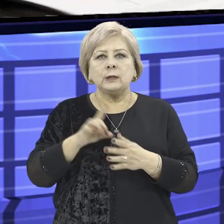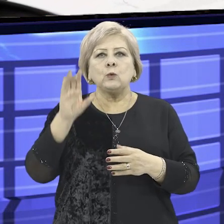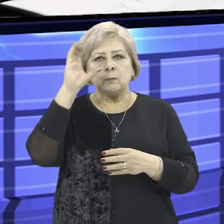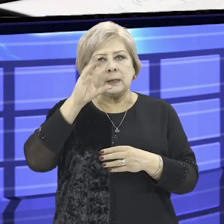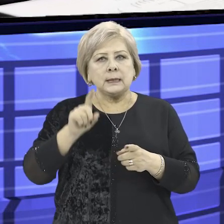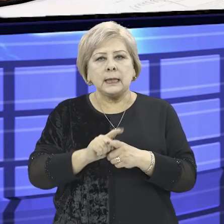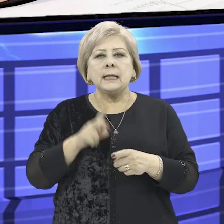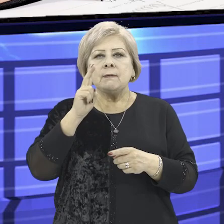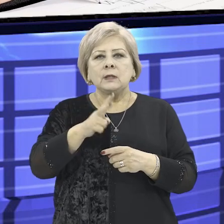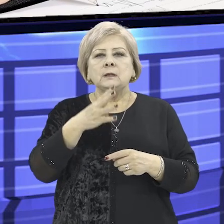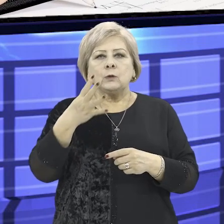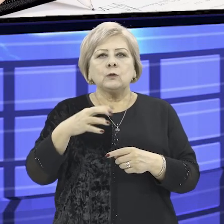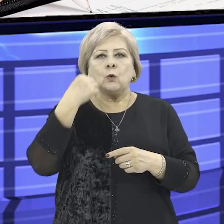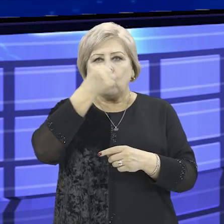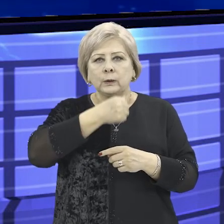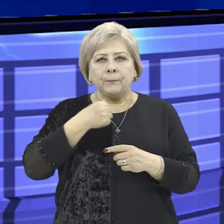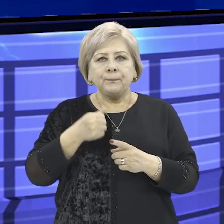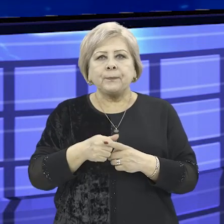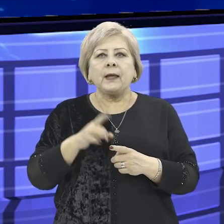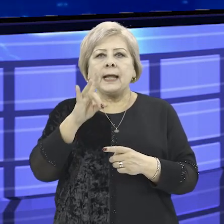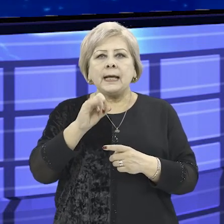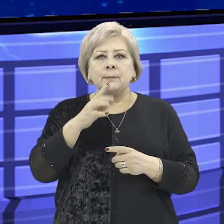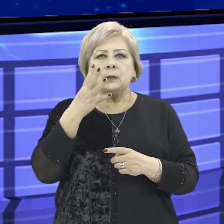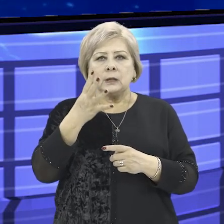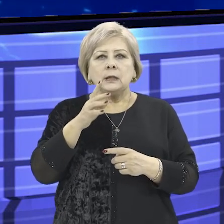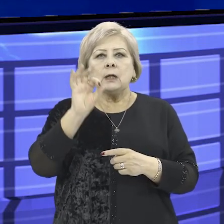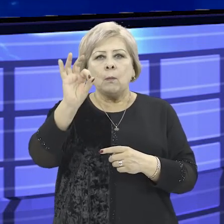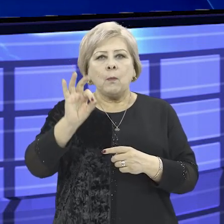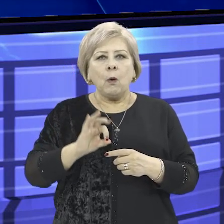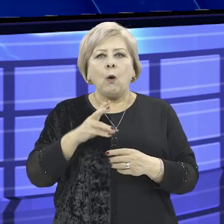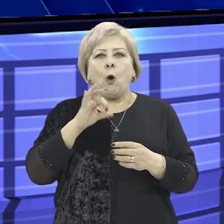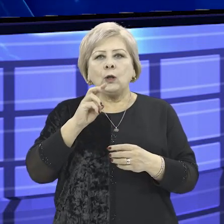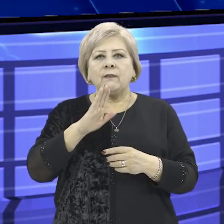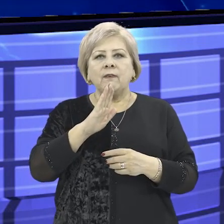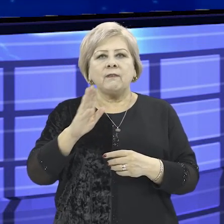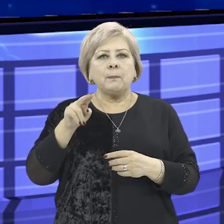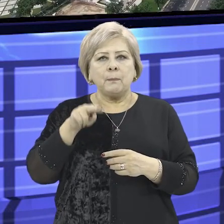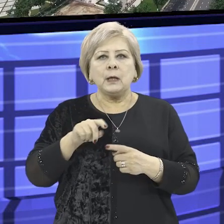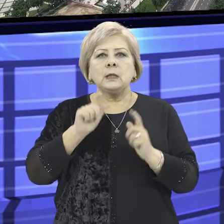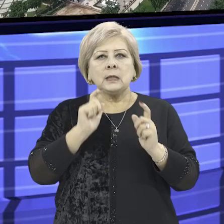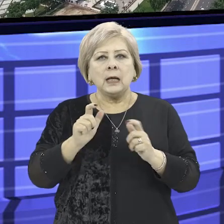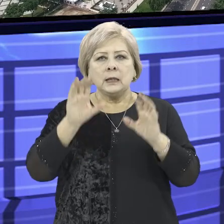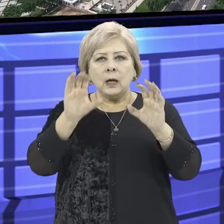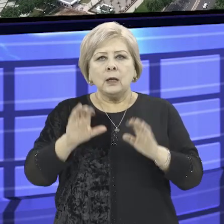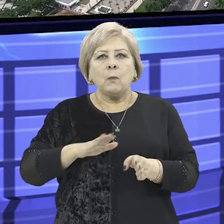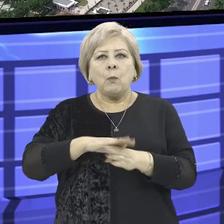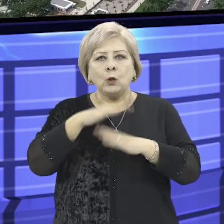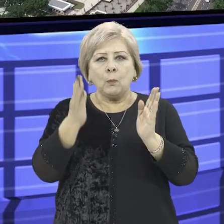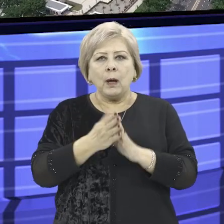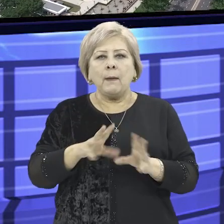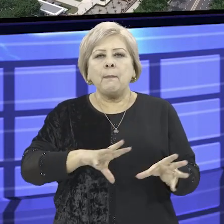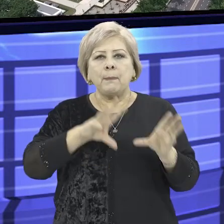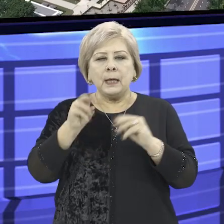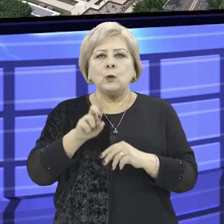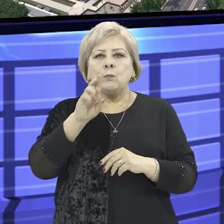бюджета Узбекистана на 2024 год в размере 4% от ВВП. Согласно закону, полном